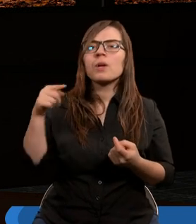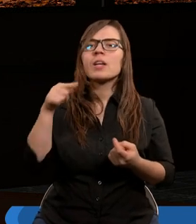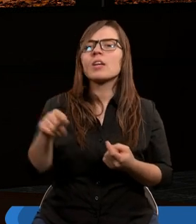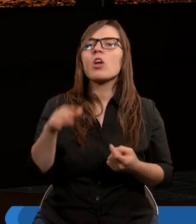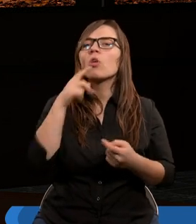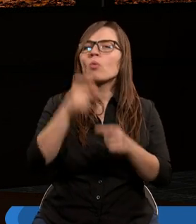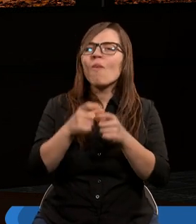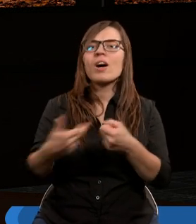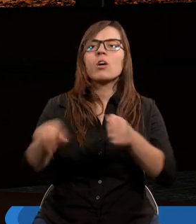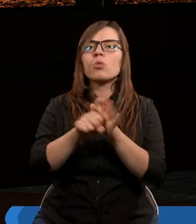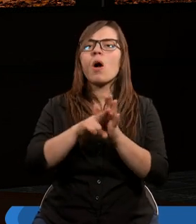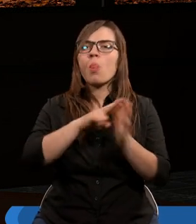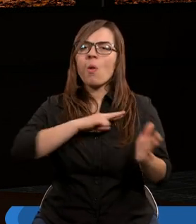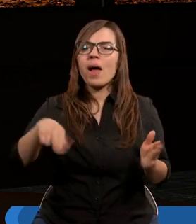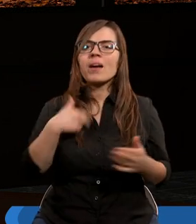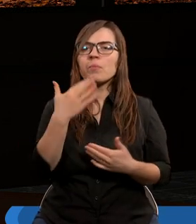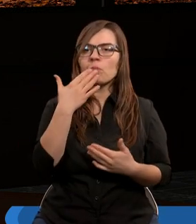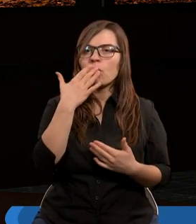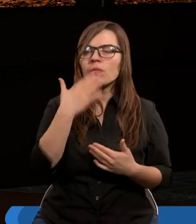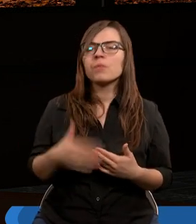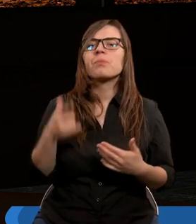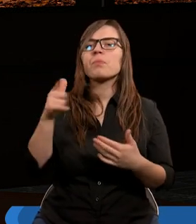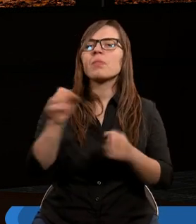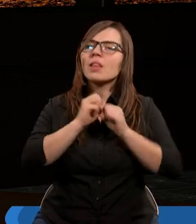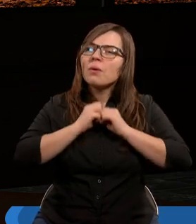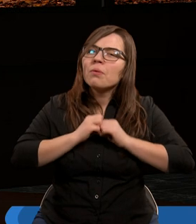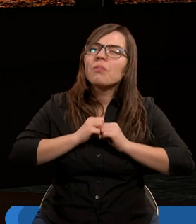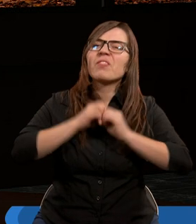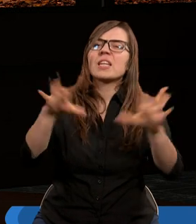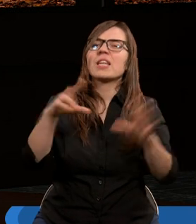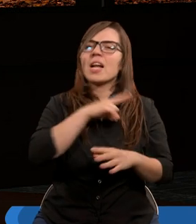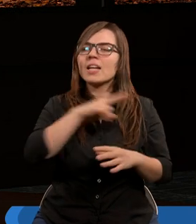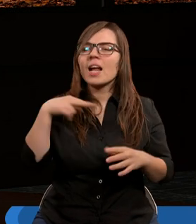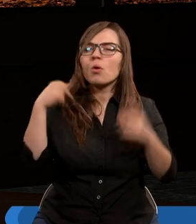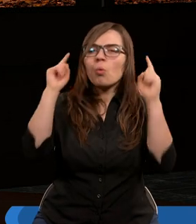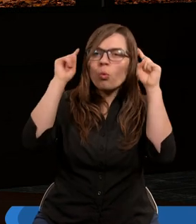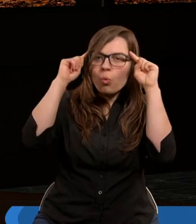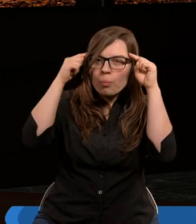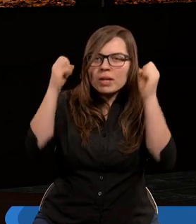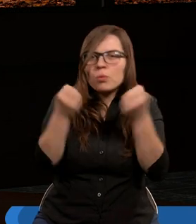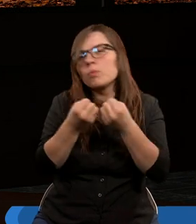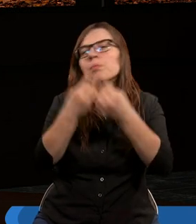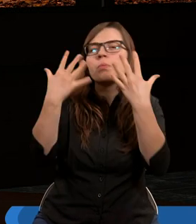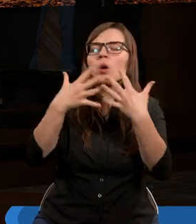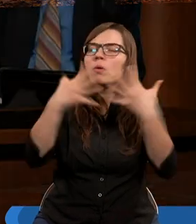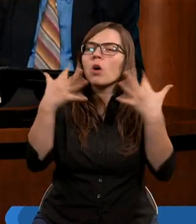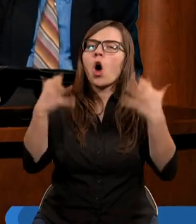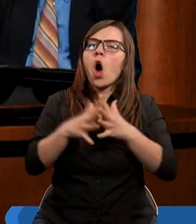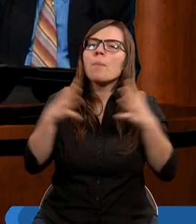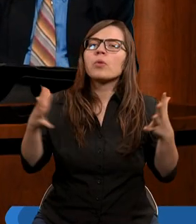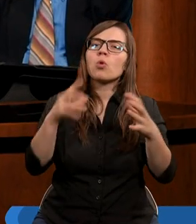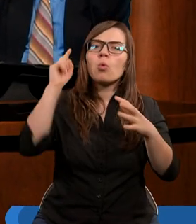słowo, które do nas mówisz. Rozjaśnij nasze umysły. Rozjaśnij